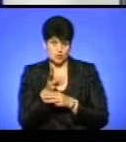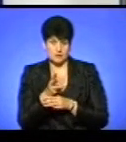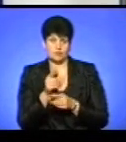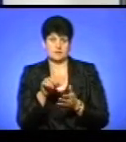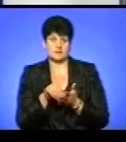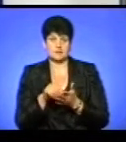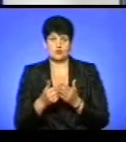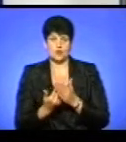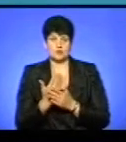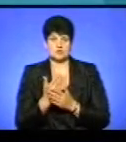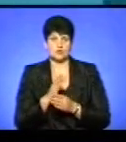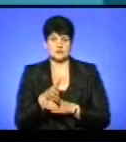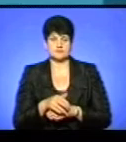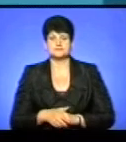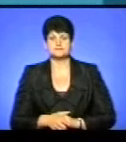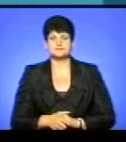гостей студії.